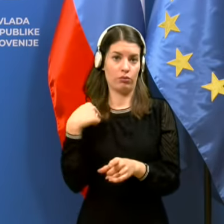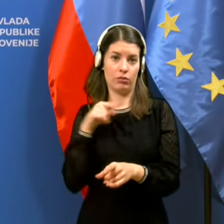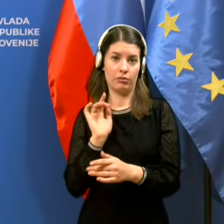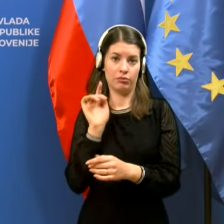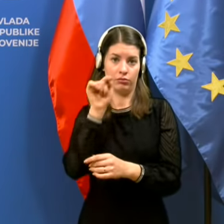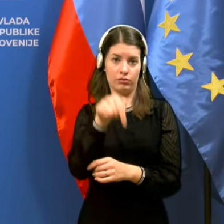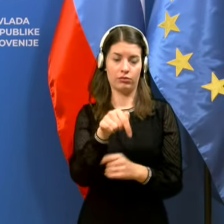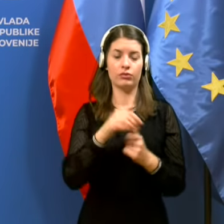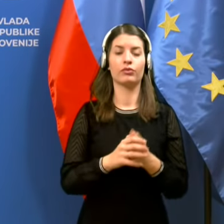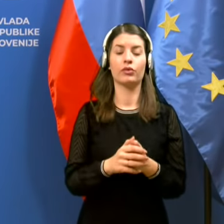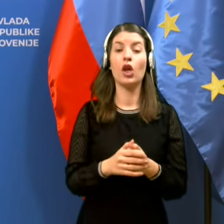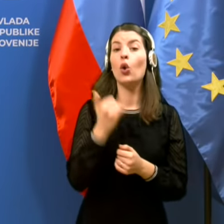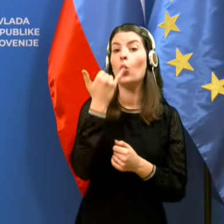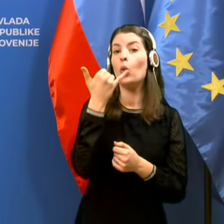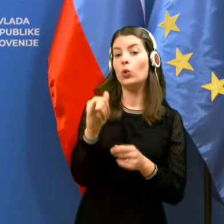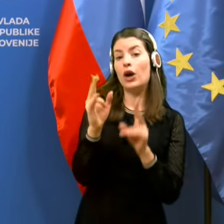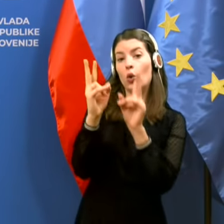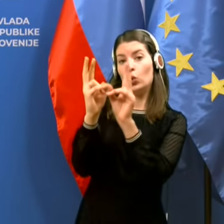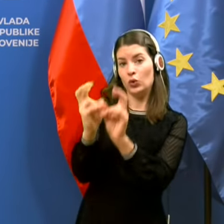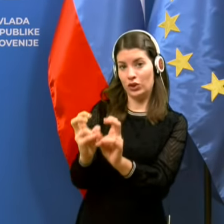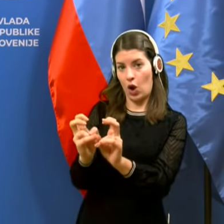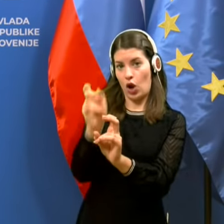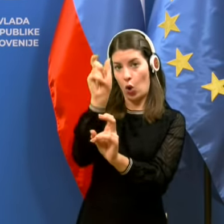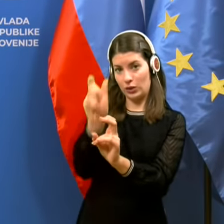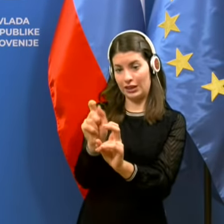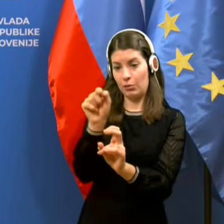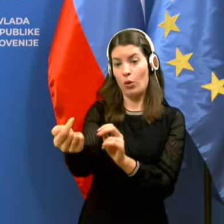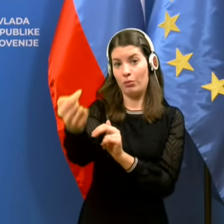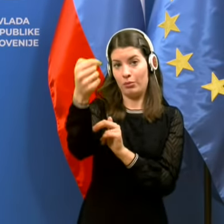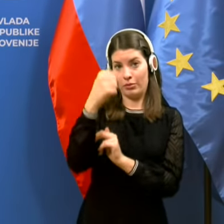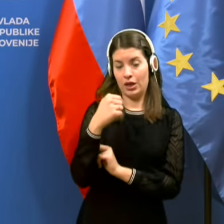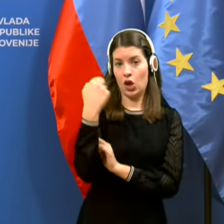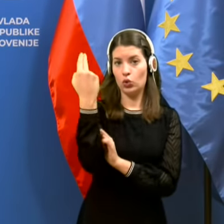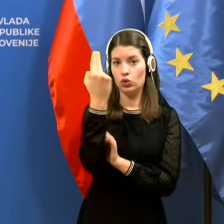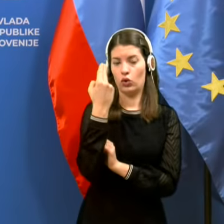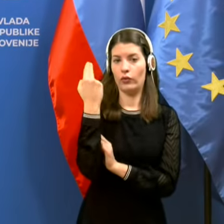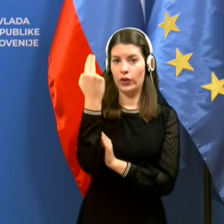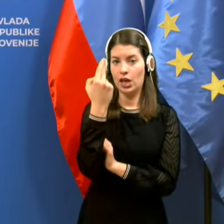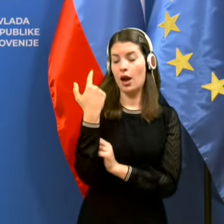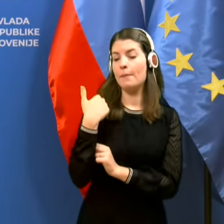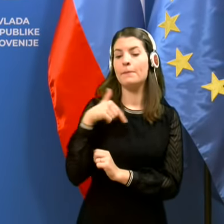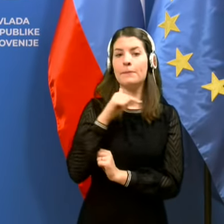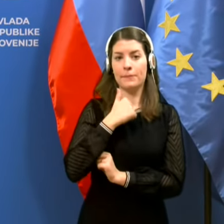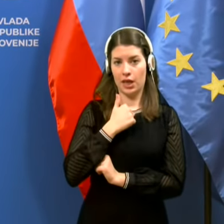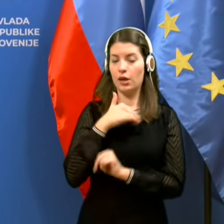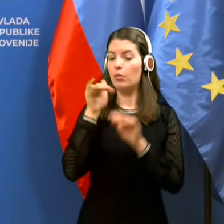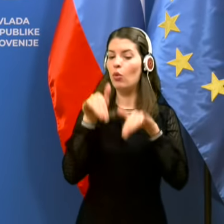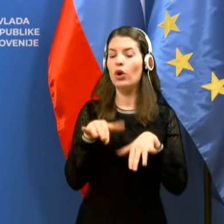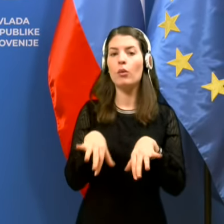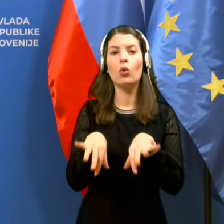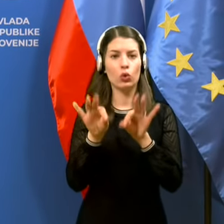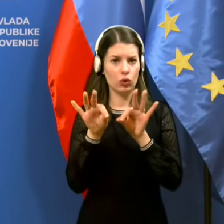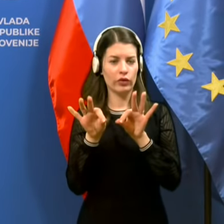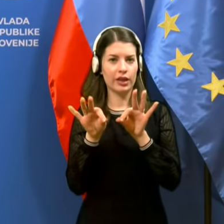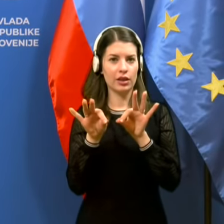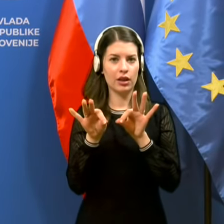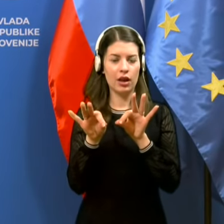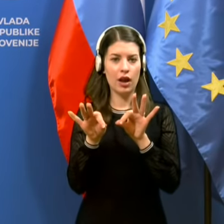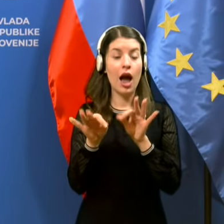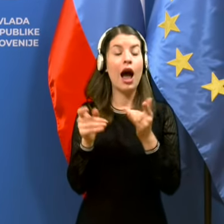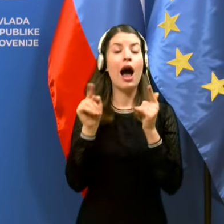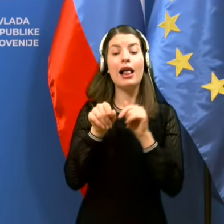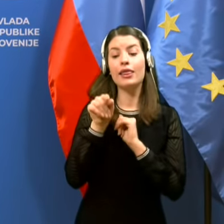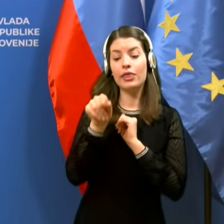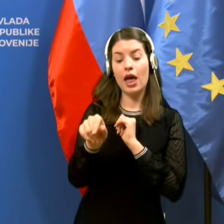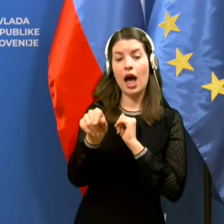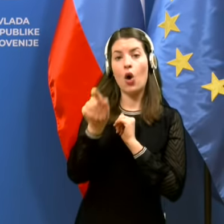Pri vsakem ustavljanju osebe, ki prihajajo v Slovenijo, tako ali tako moramo ugotoviti, kakšni pogoje ta